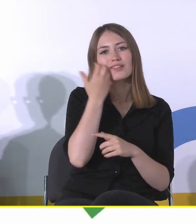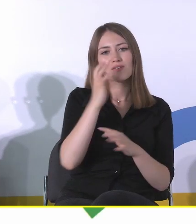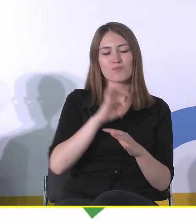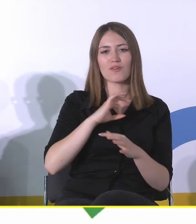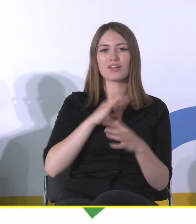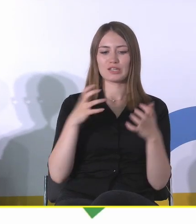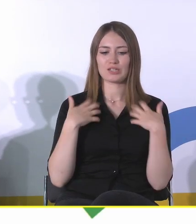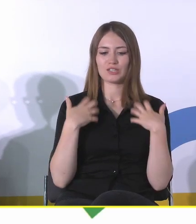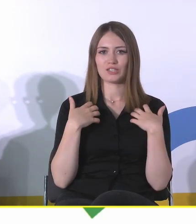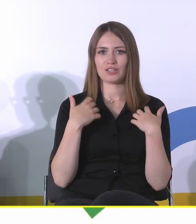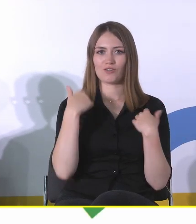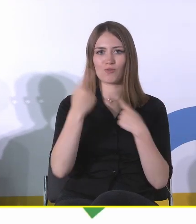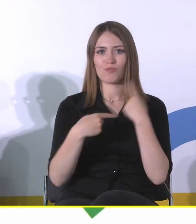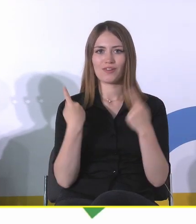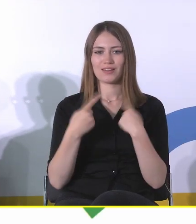przerażające.